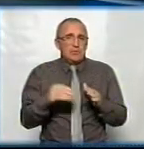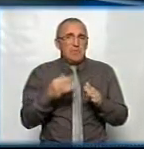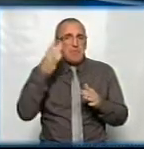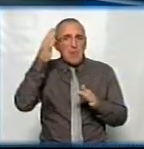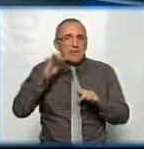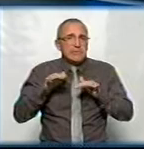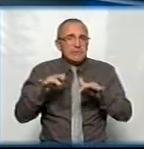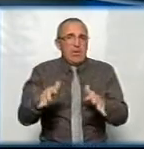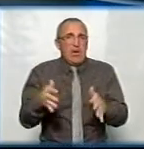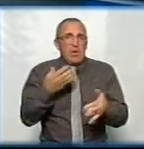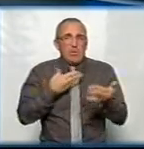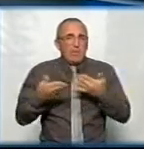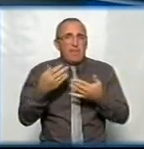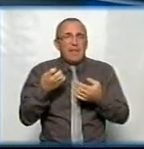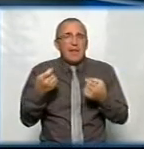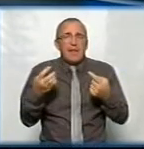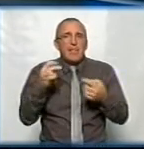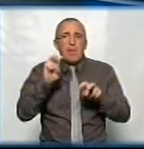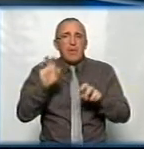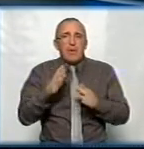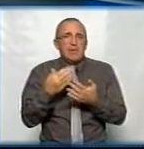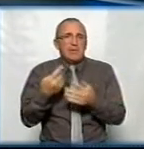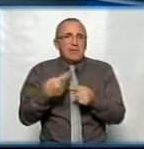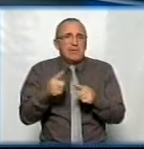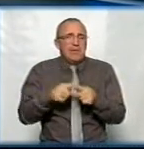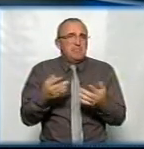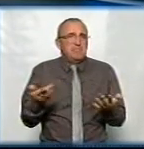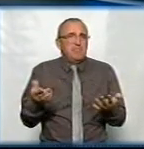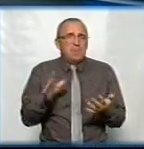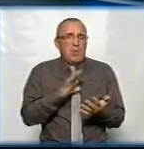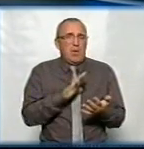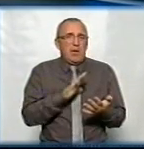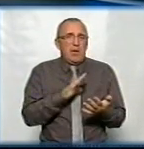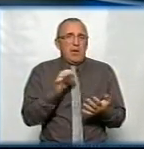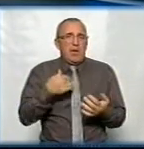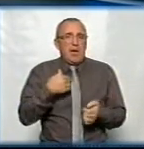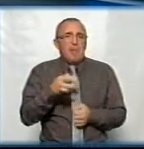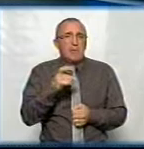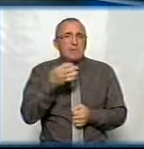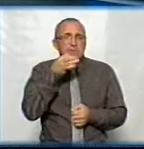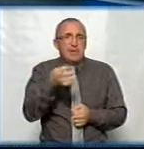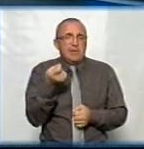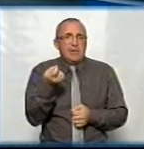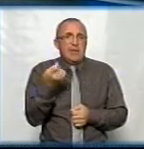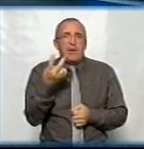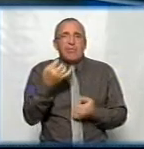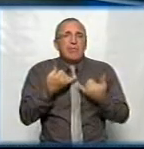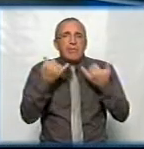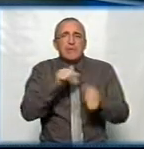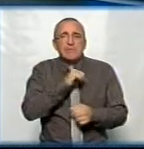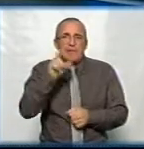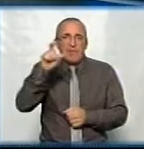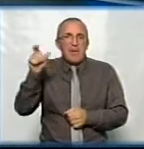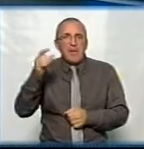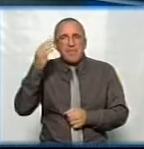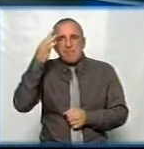заходу говорити. Не зовсім, щоб не по темі, але досі такі були, я б сказала, навіть трішечки неповагою до самих